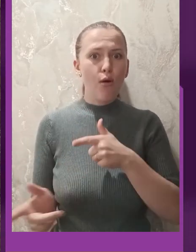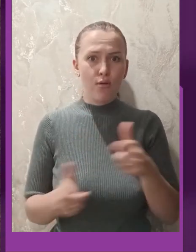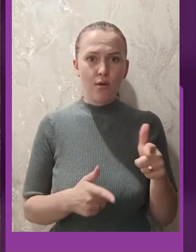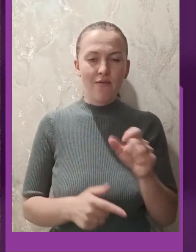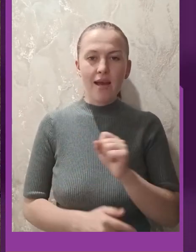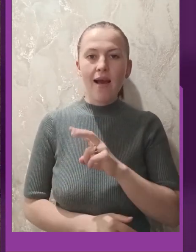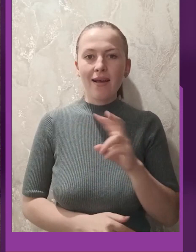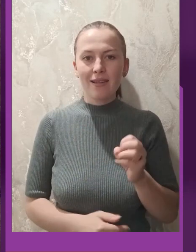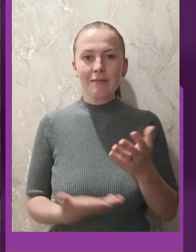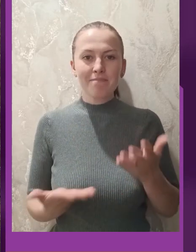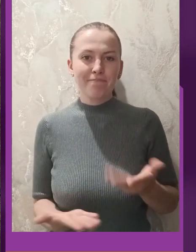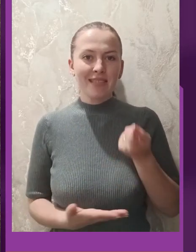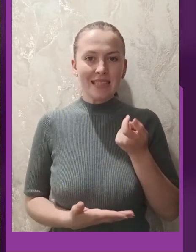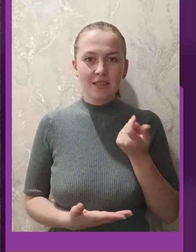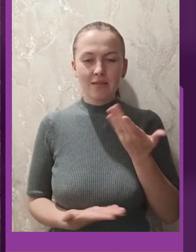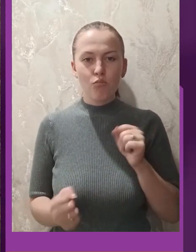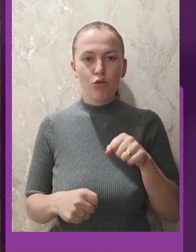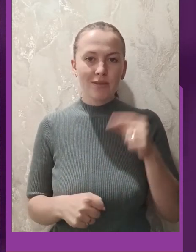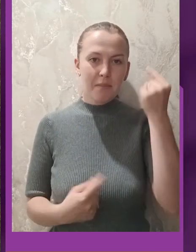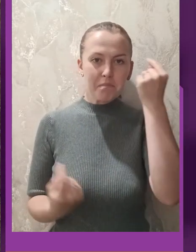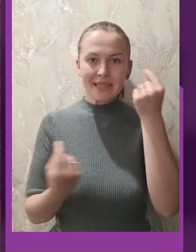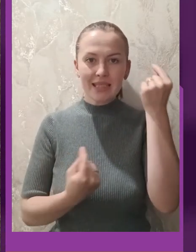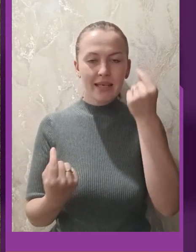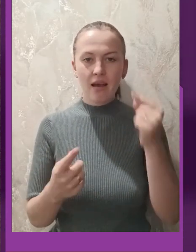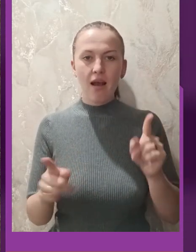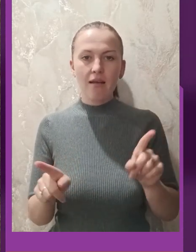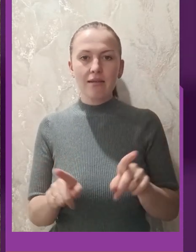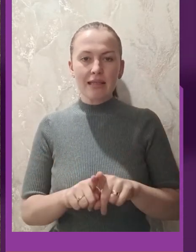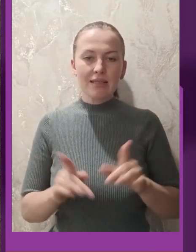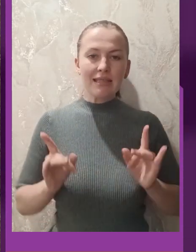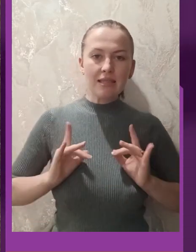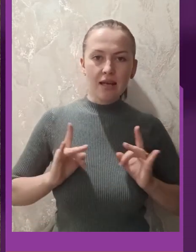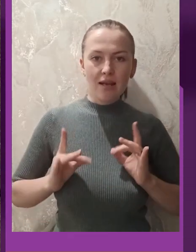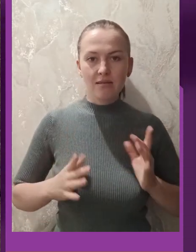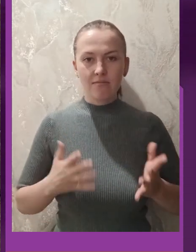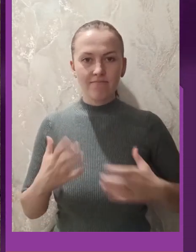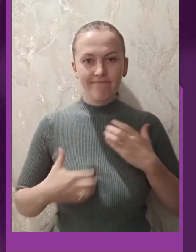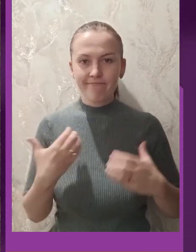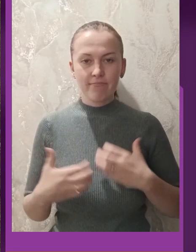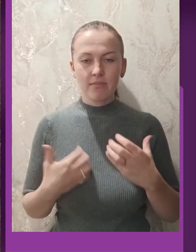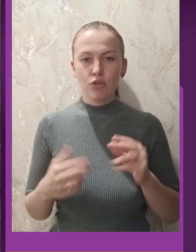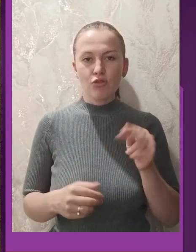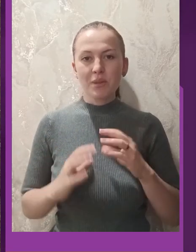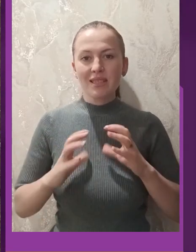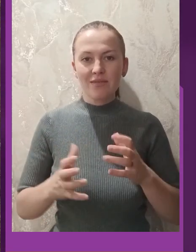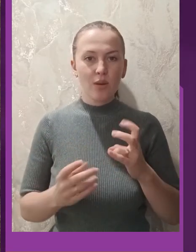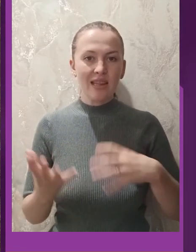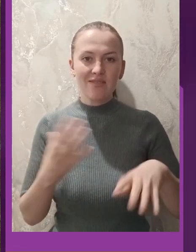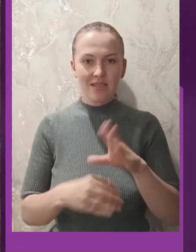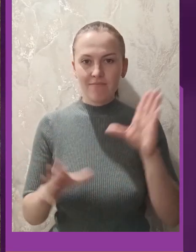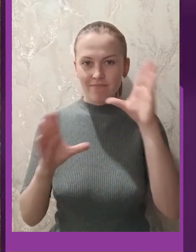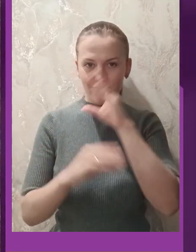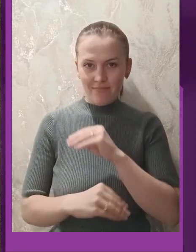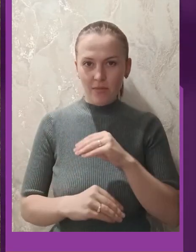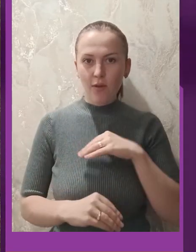трохи психіка, стрес, нерви, чемпіонат світу. Не всі впоралися